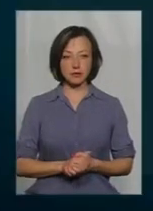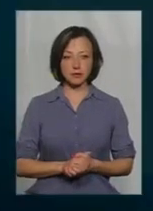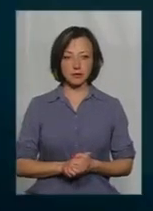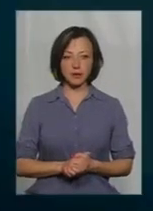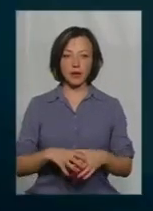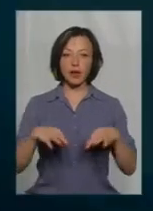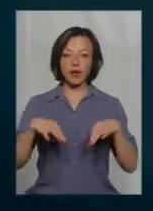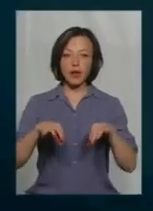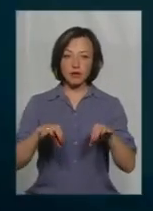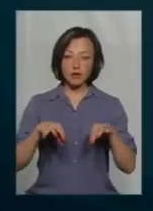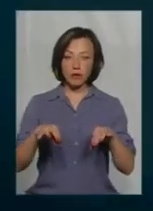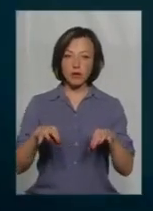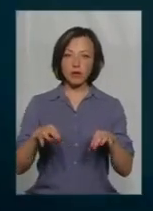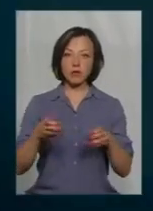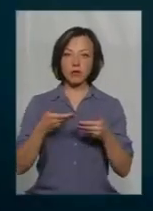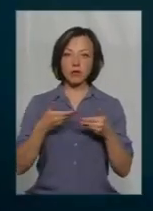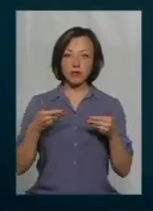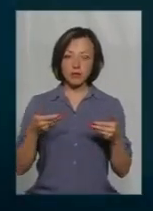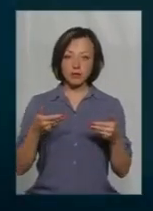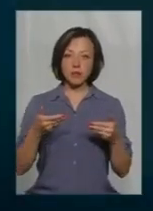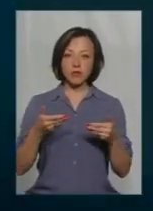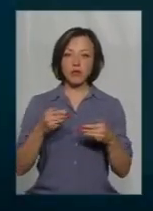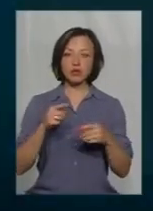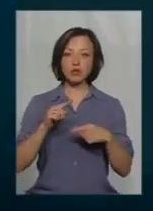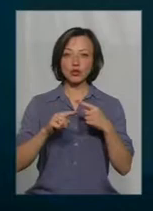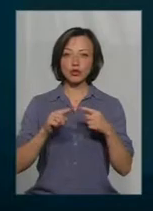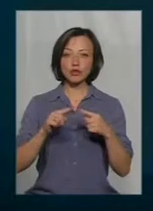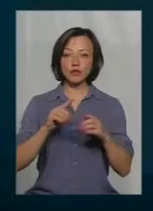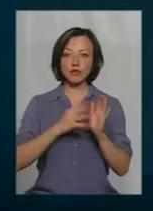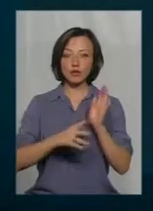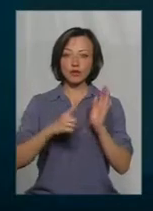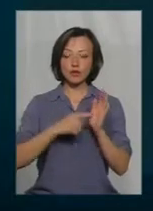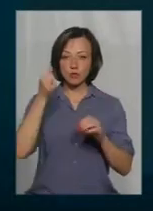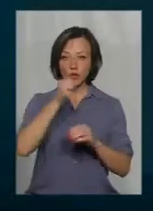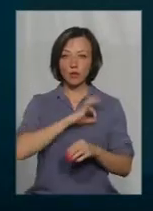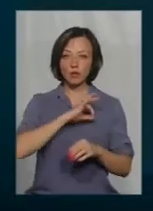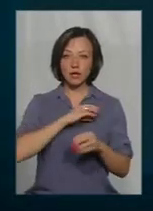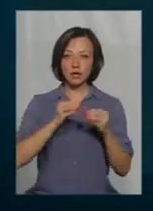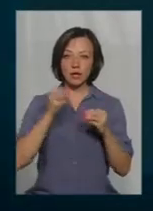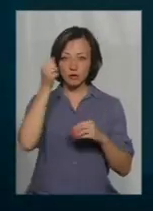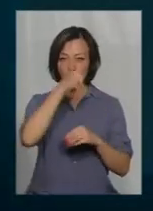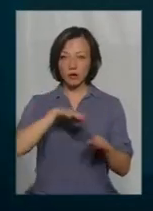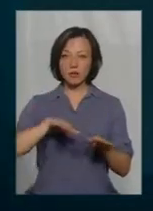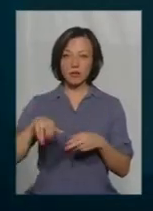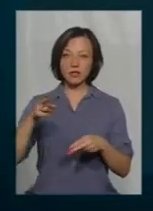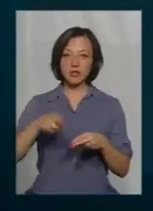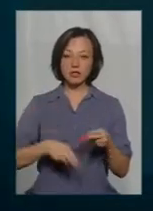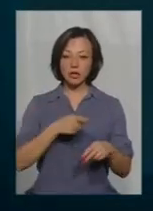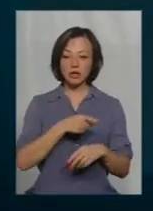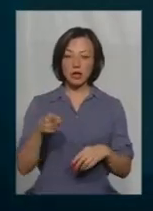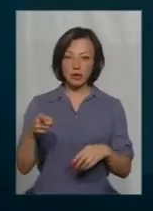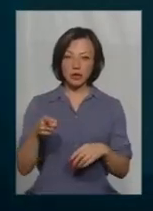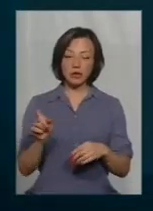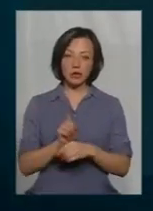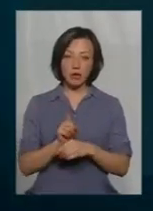Автомобіль ми перегнали, у нас пройшло по соціальному захисту. 96-му році користували 10 років після закінчення цього терміну.